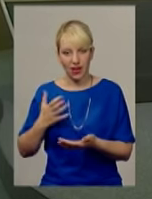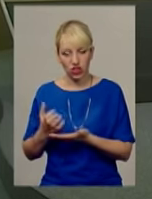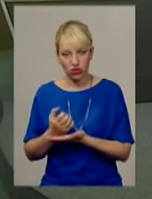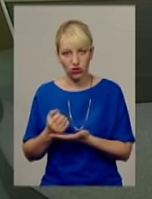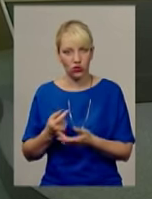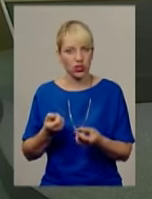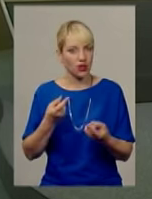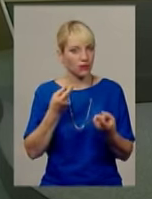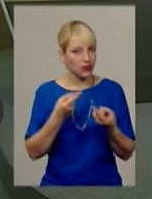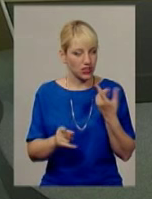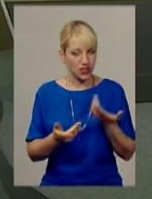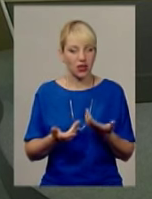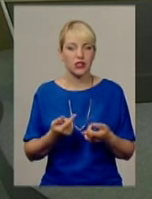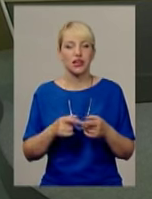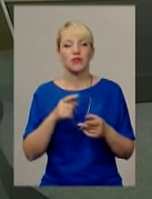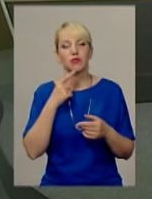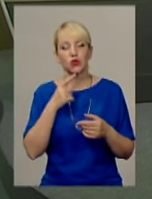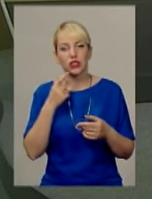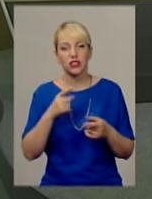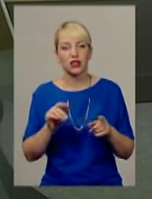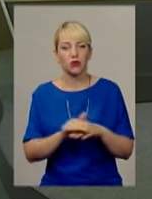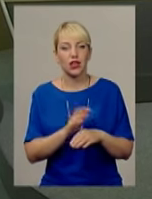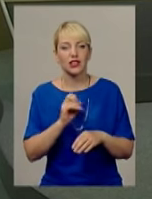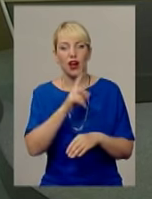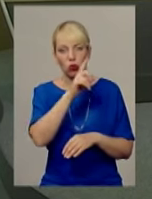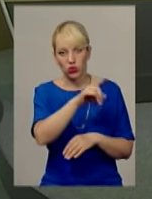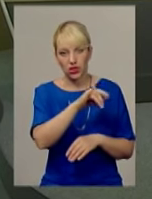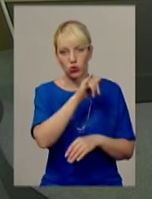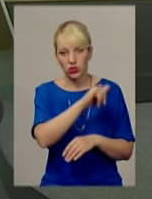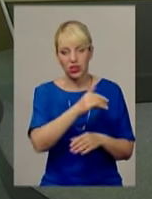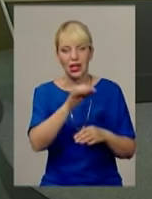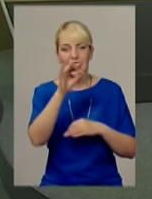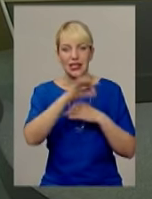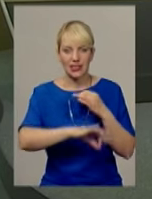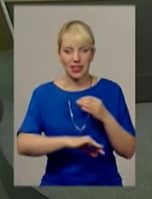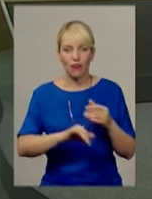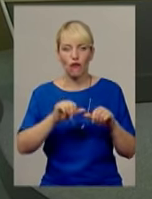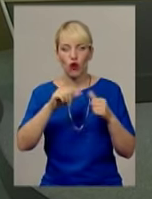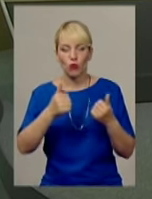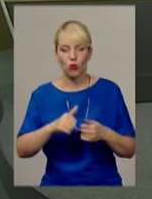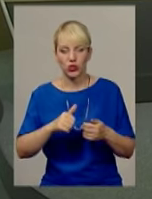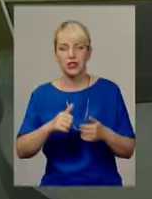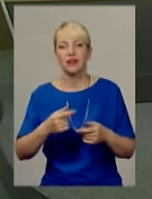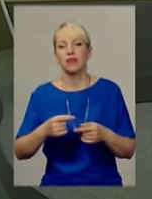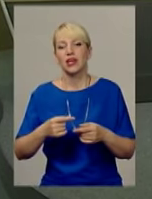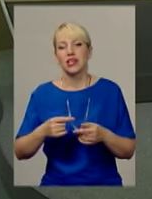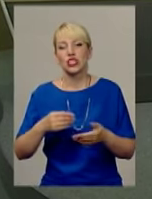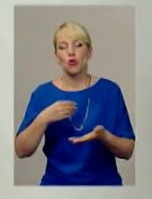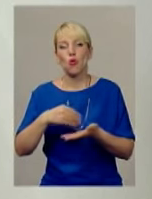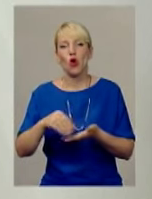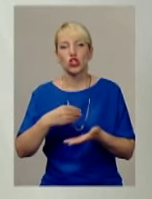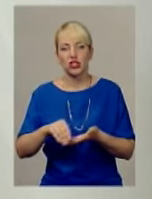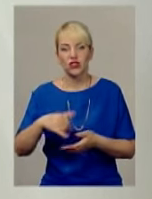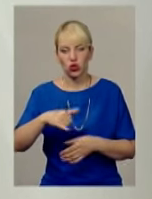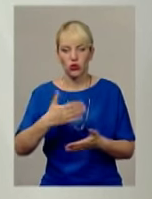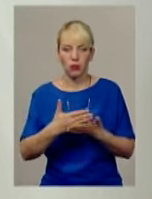Тому, скажіть, будь ласка, як у західних сусідів формується споживчий кошик і, до прикладу, візьмемо Німеччину та Великобританію? Ну,